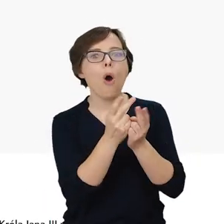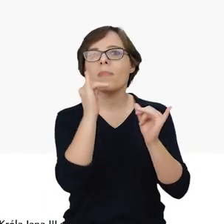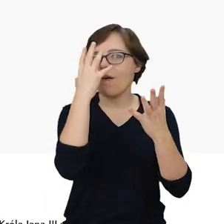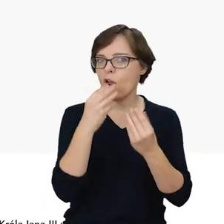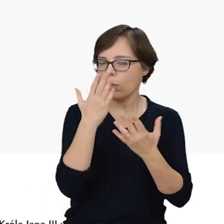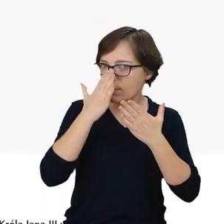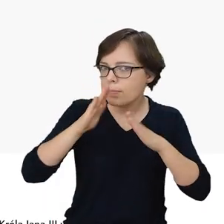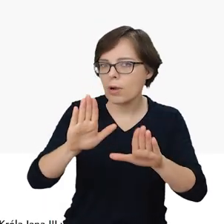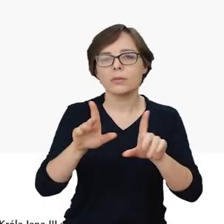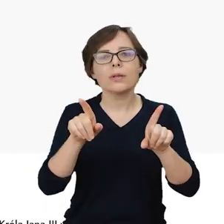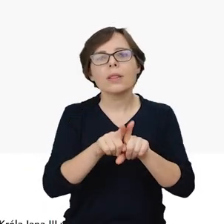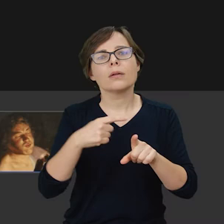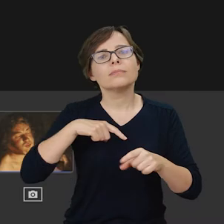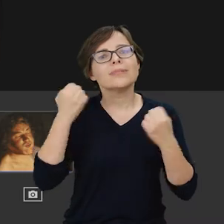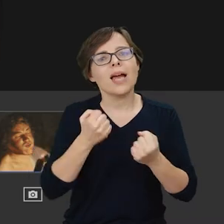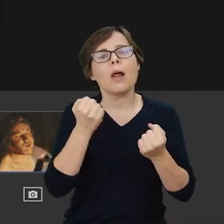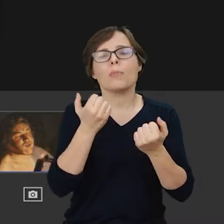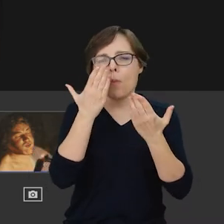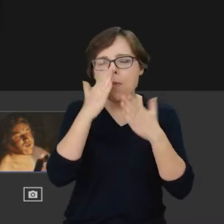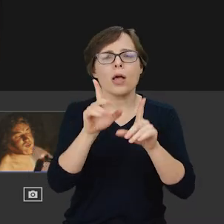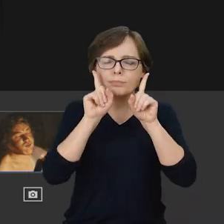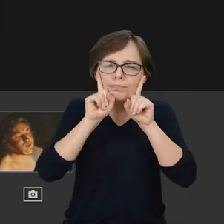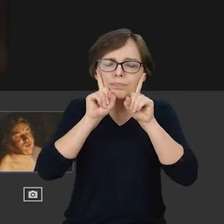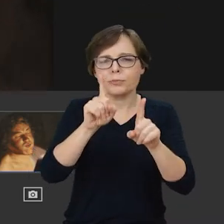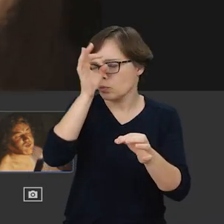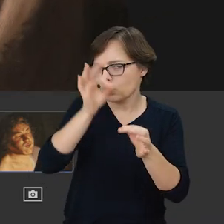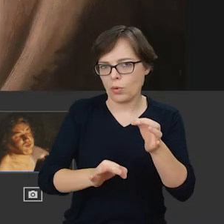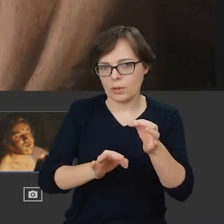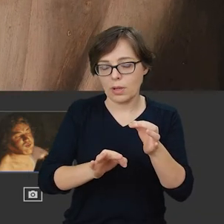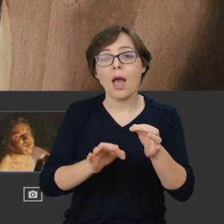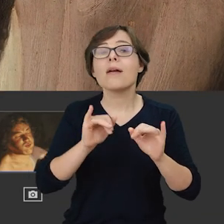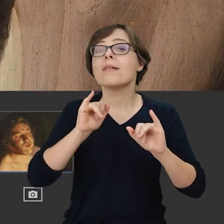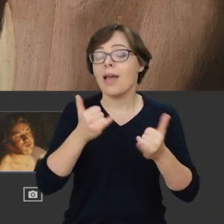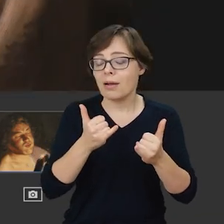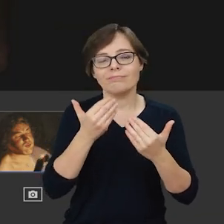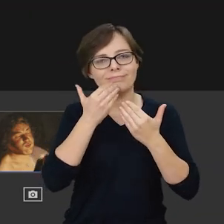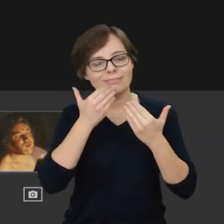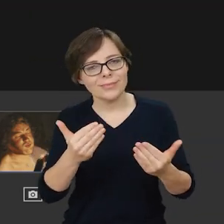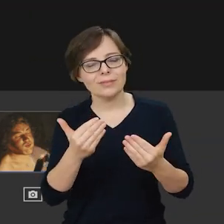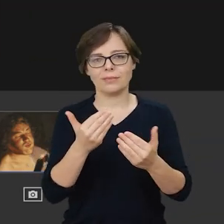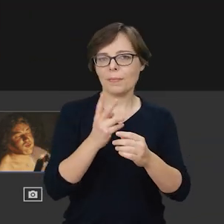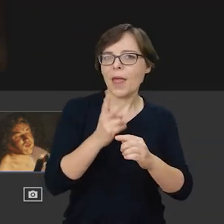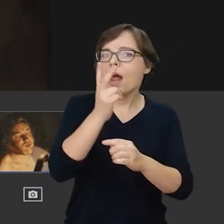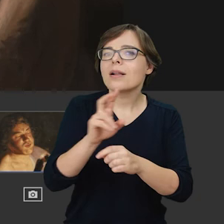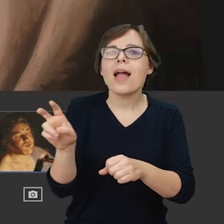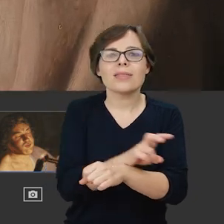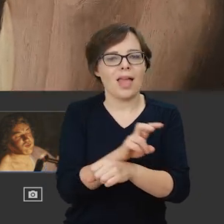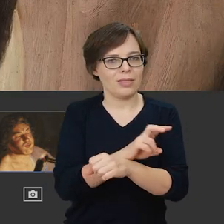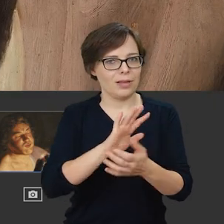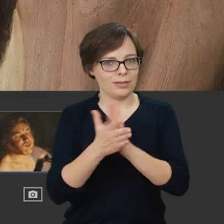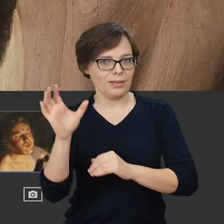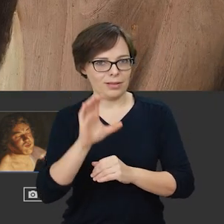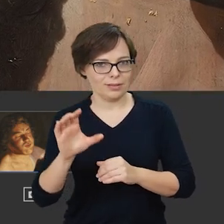pokazanie jak ten obiekt wygląda, przedstawienie go jak najwierniej, jak najbardziej obiektywnie. I do tego właśnie służą nam te